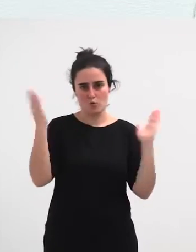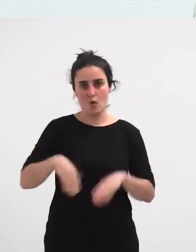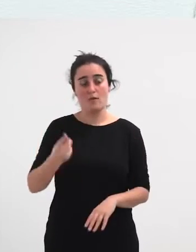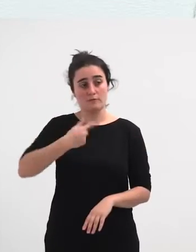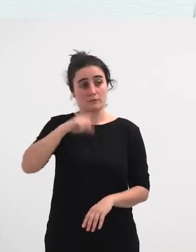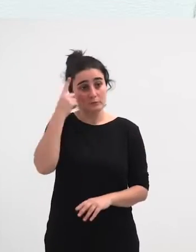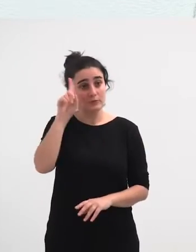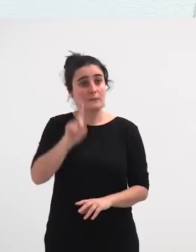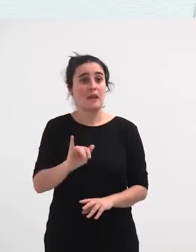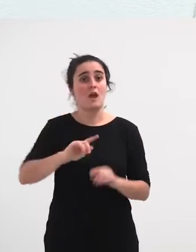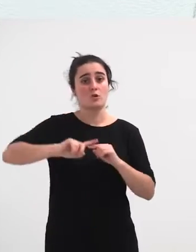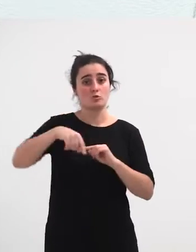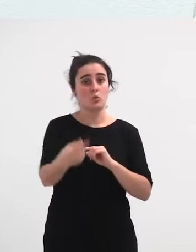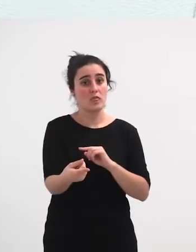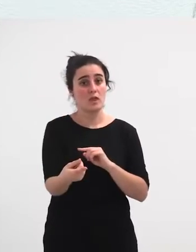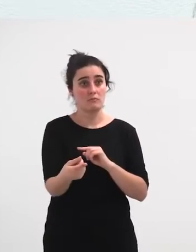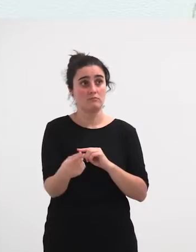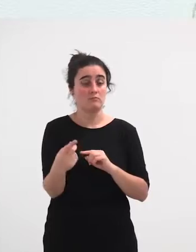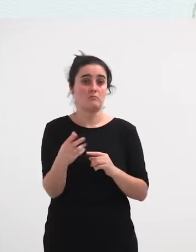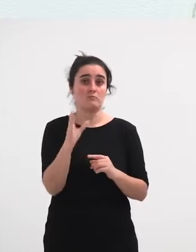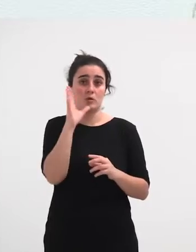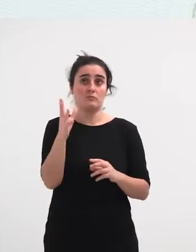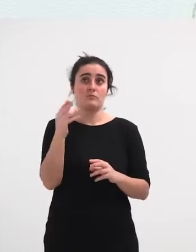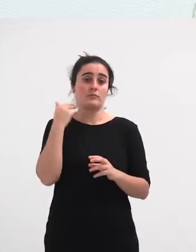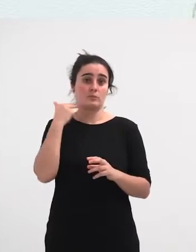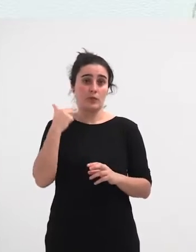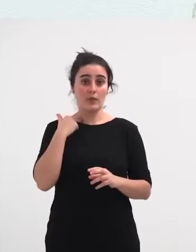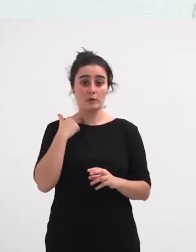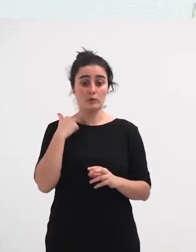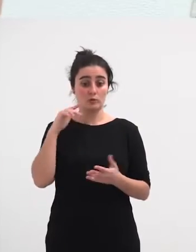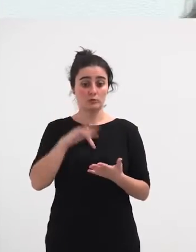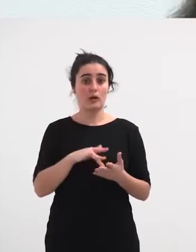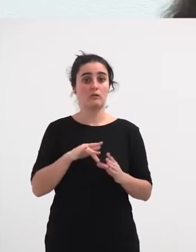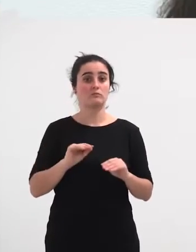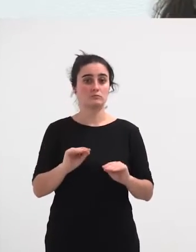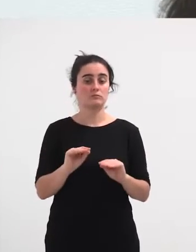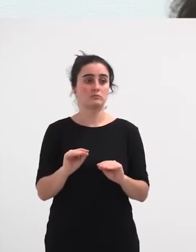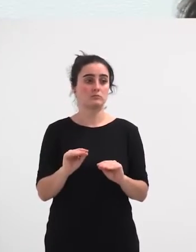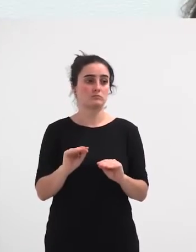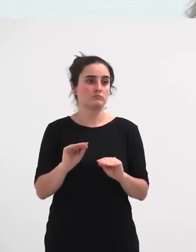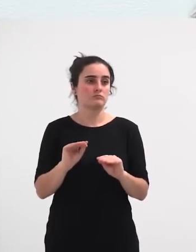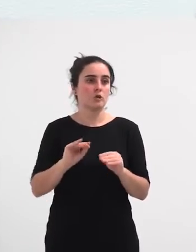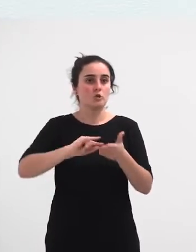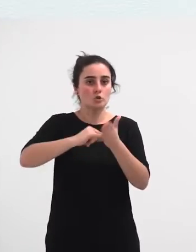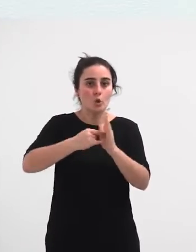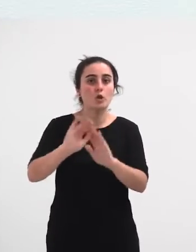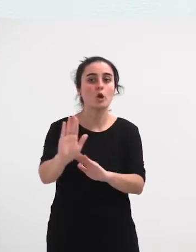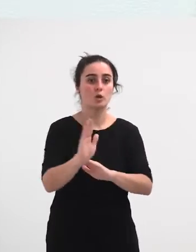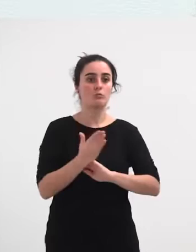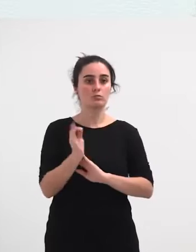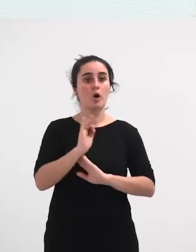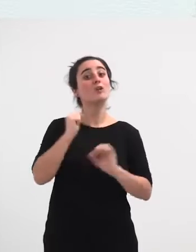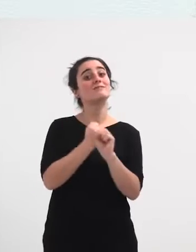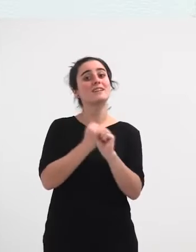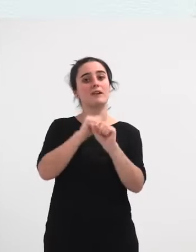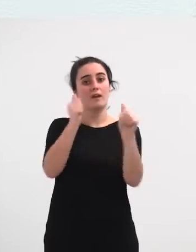dituela ondorioak diputazioak planteatzen duenean, konponbide bat, edo planteatzen duenean lan egiteko modu